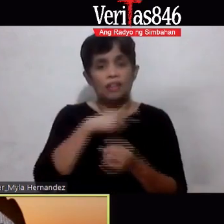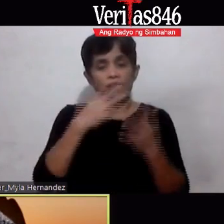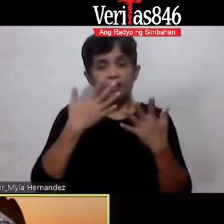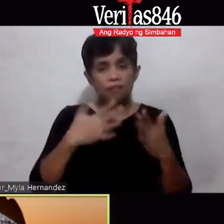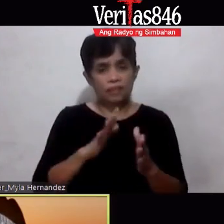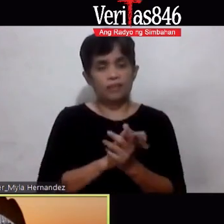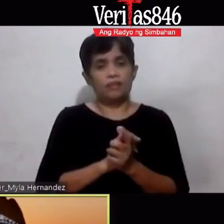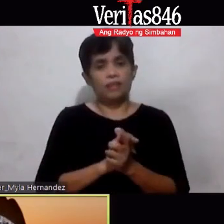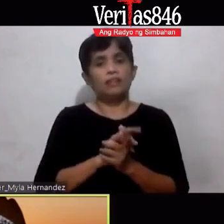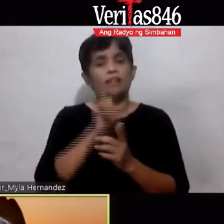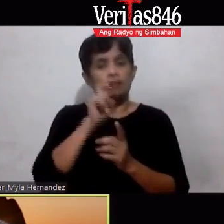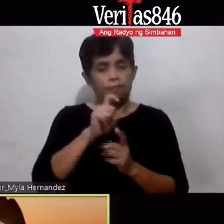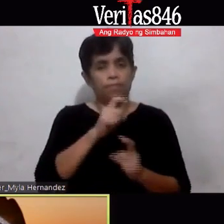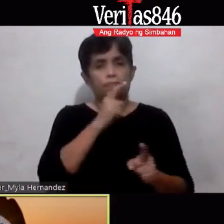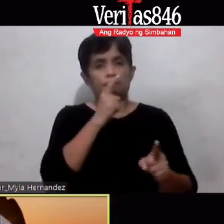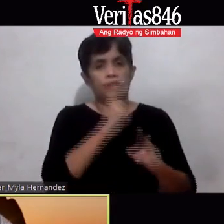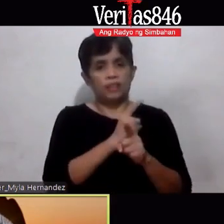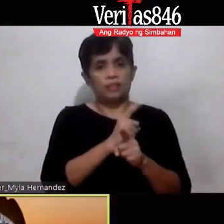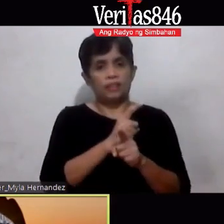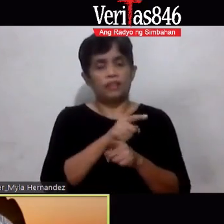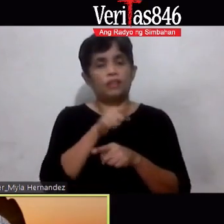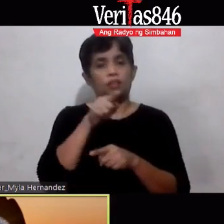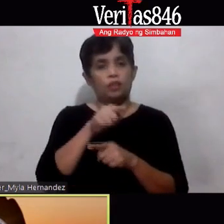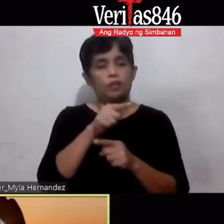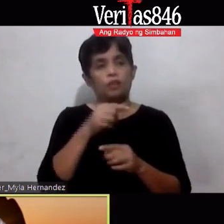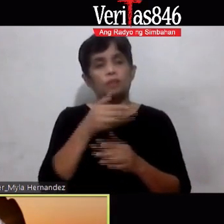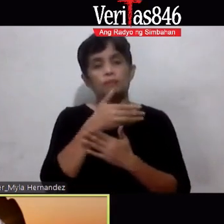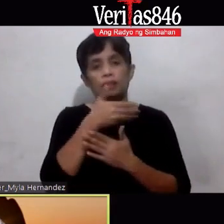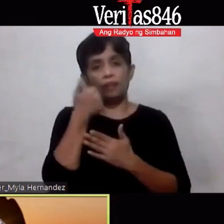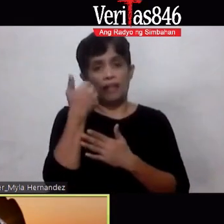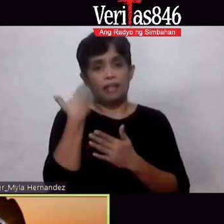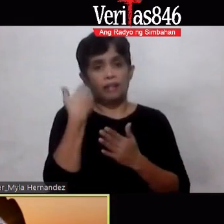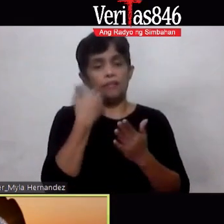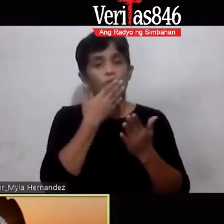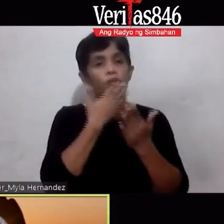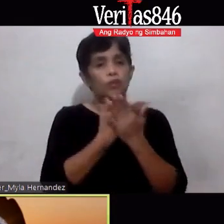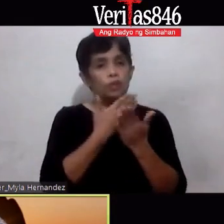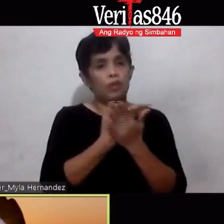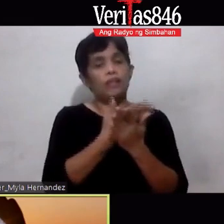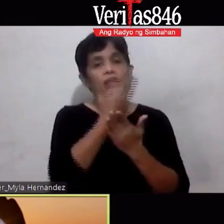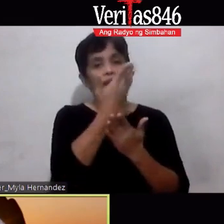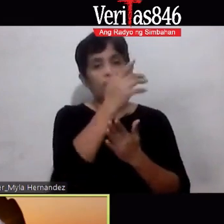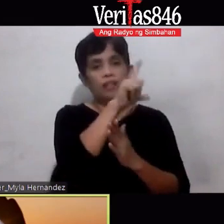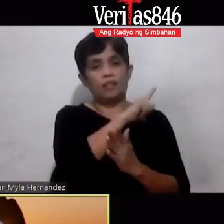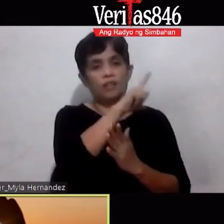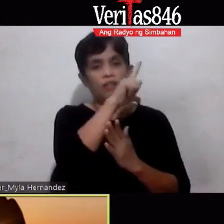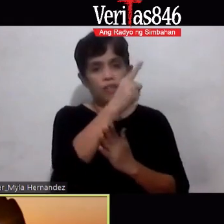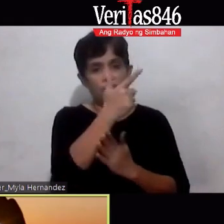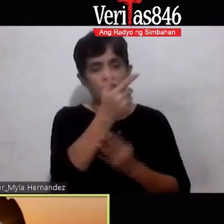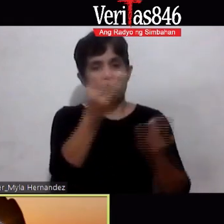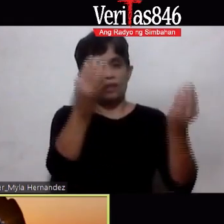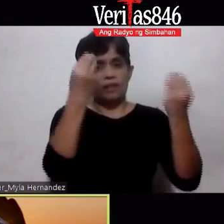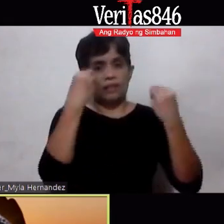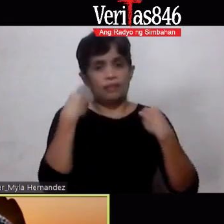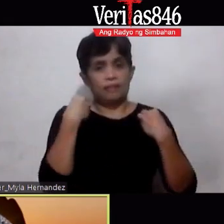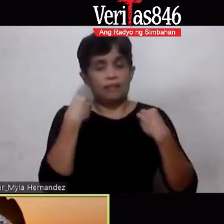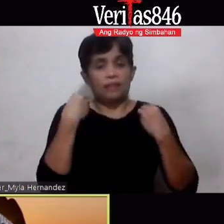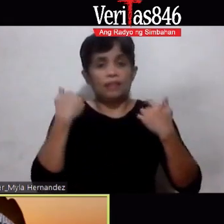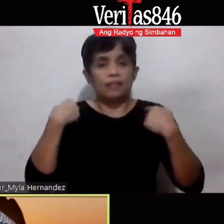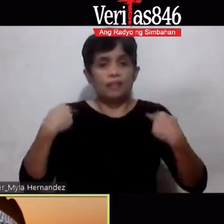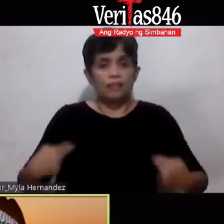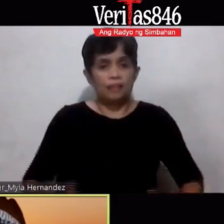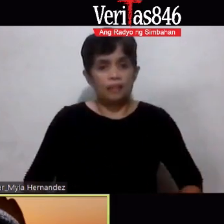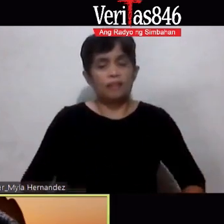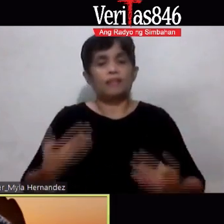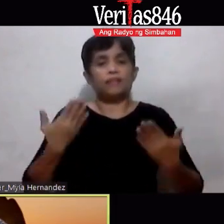Itinatama na natin Hanggang ngayon Buti na lang Nandyan ang Diyos Na nagbibigay sa atin Ng kalakasan Ng katalinuhan Para maituwid pa natin Yung